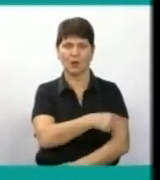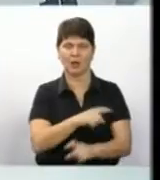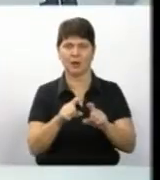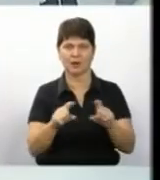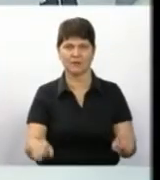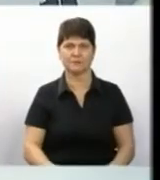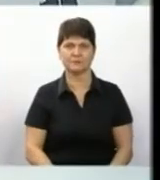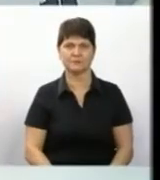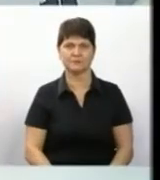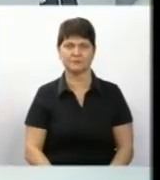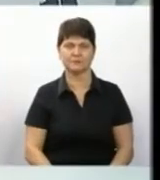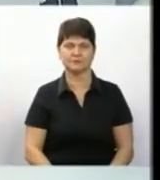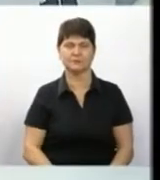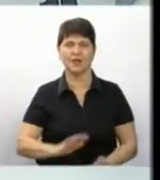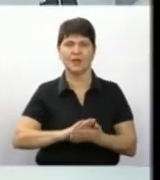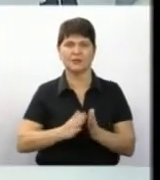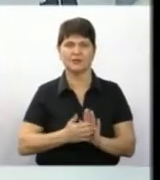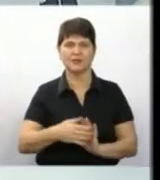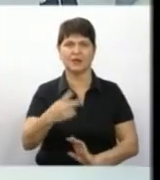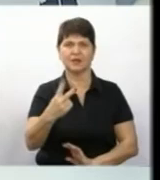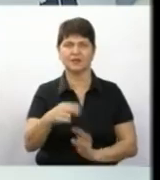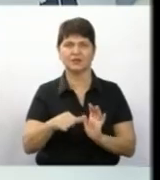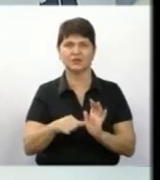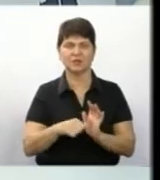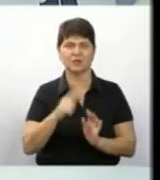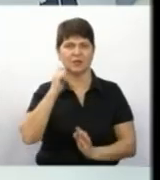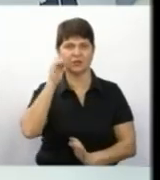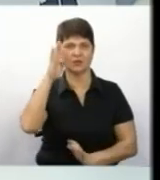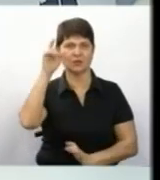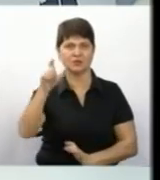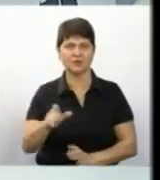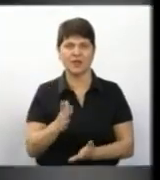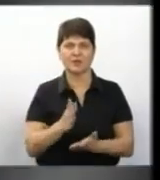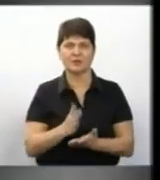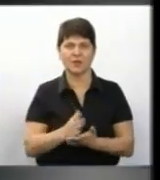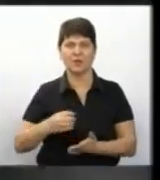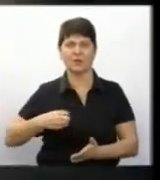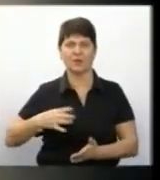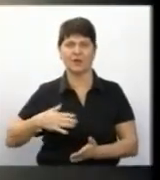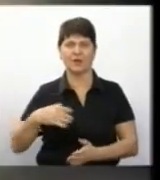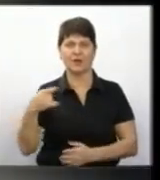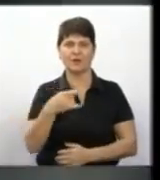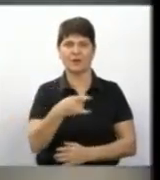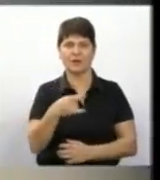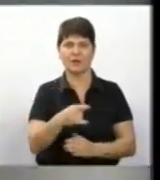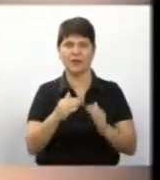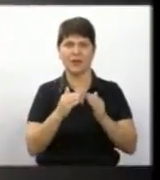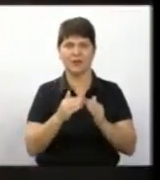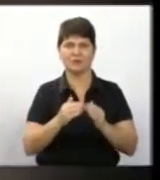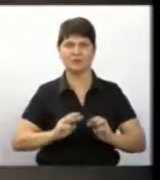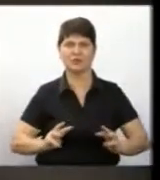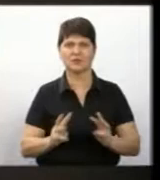Музика Стан 26-річного чоловіка, який знаходився в приватному гаражі на Максимовича, коли там зайнялося